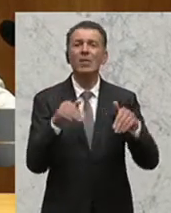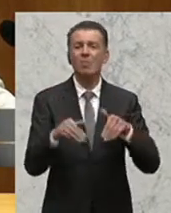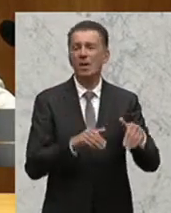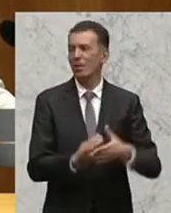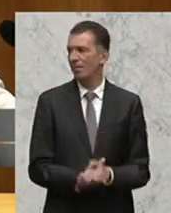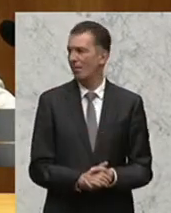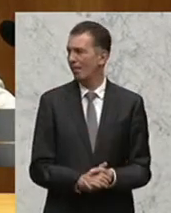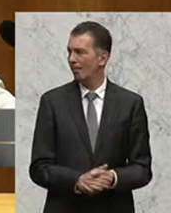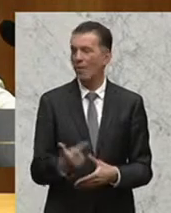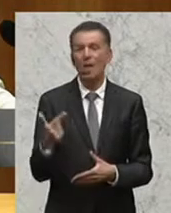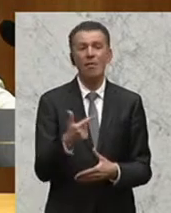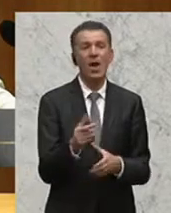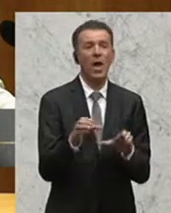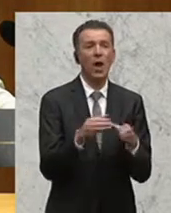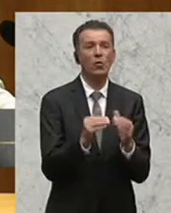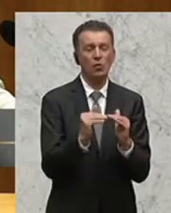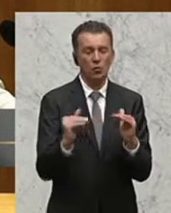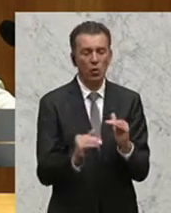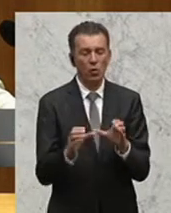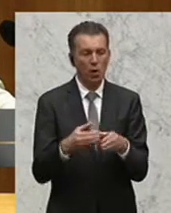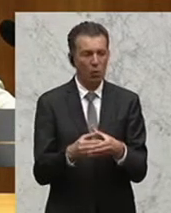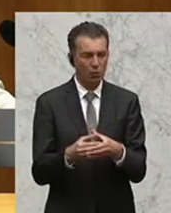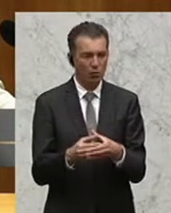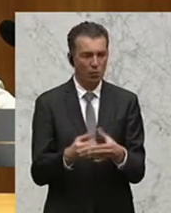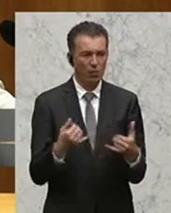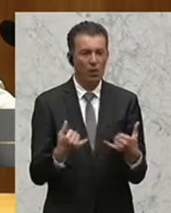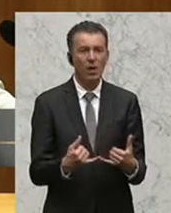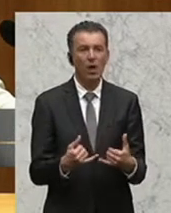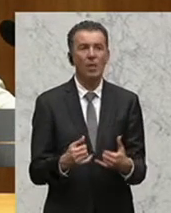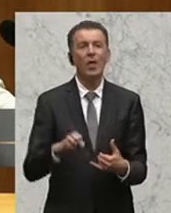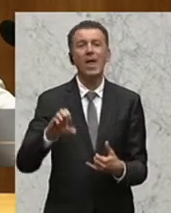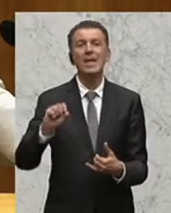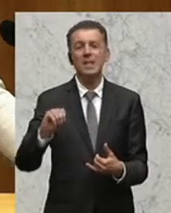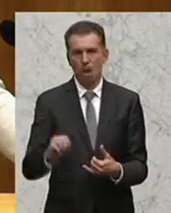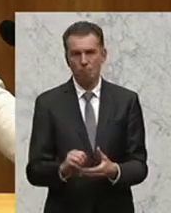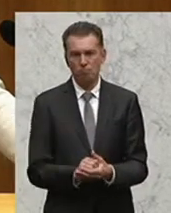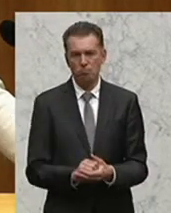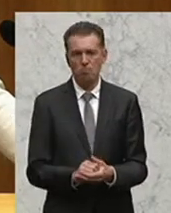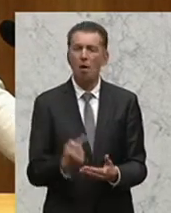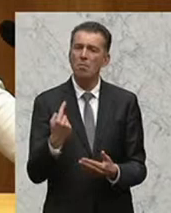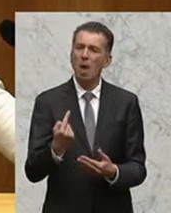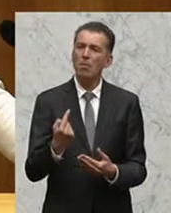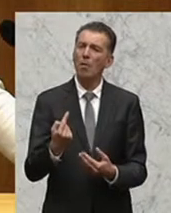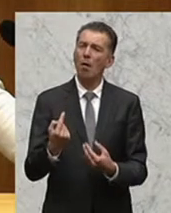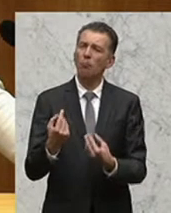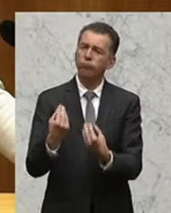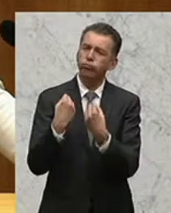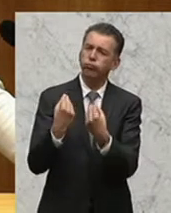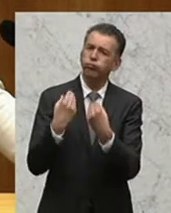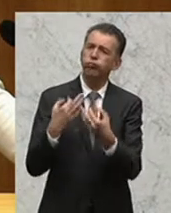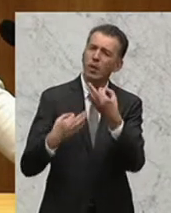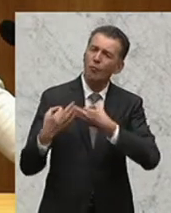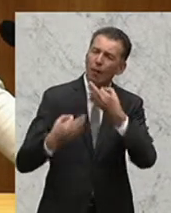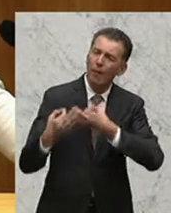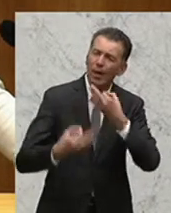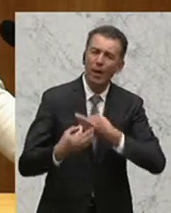zwei Ausschüssen des Unterausschusses in Sachen ESM-Angelegenheiten intensiv informiert hat. Er hat selbst